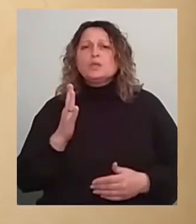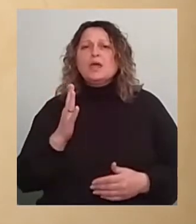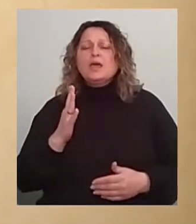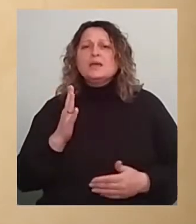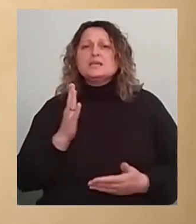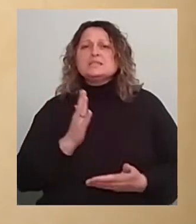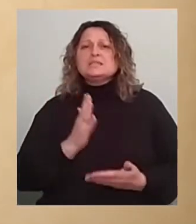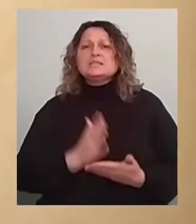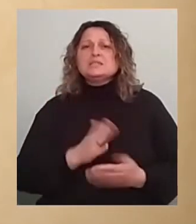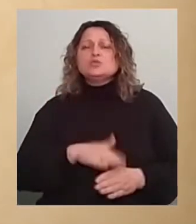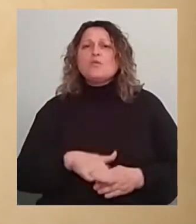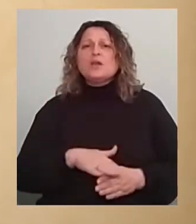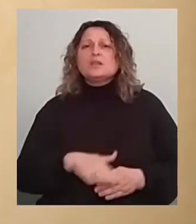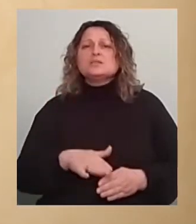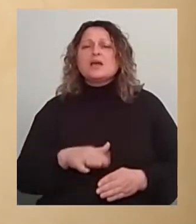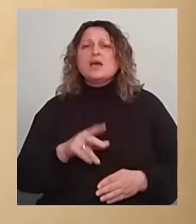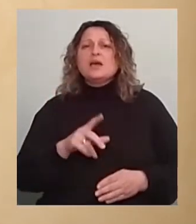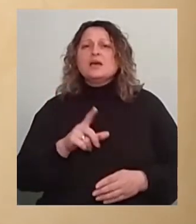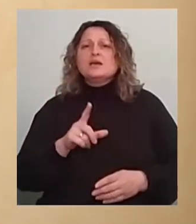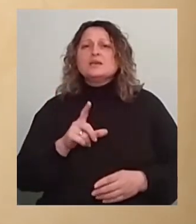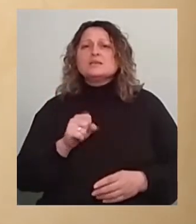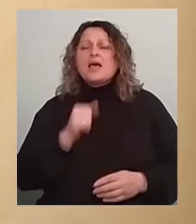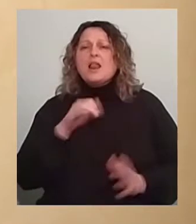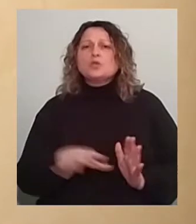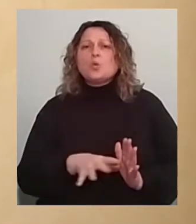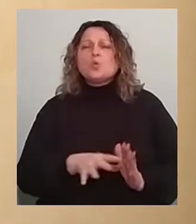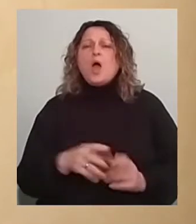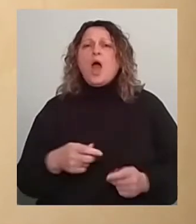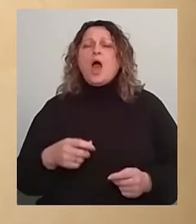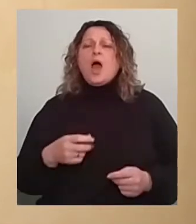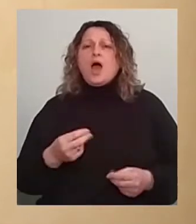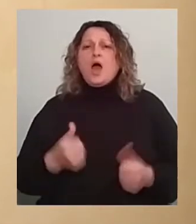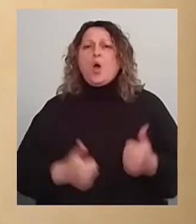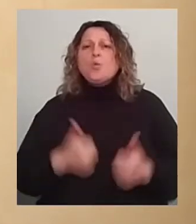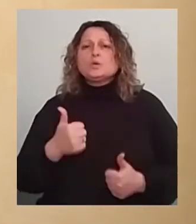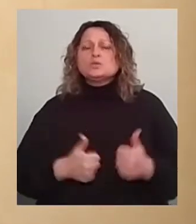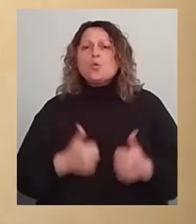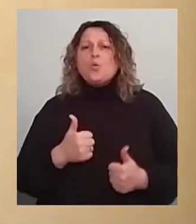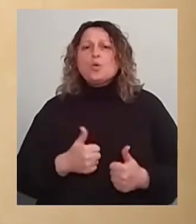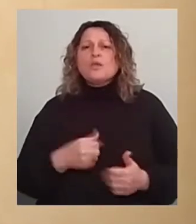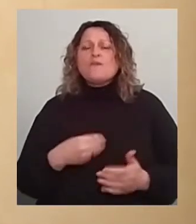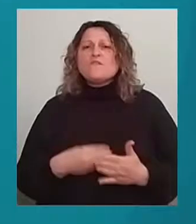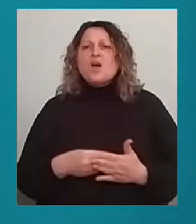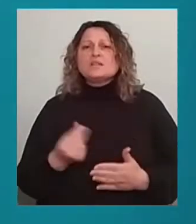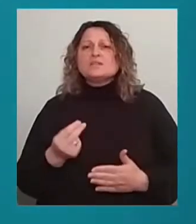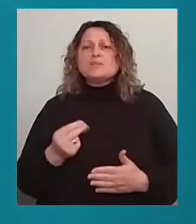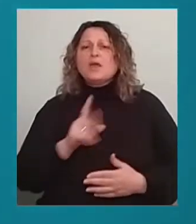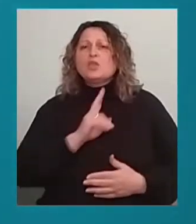конкретних засадах за допомогою електронного аукціону. Тобто спекулювати вартістю землі ніхто не буде.